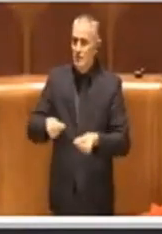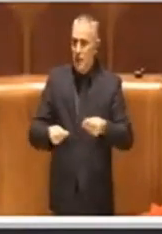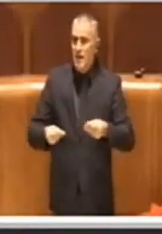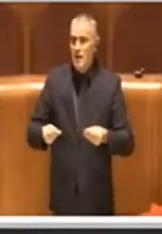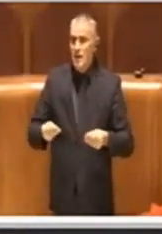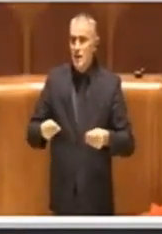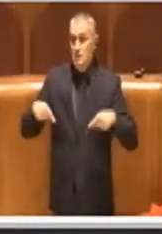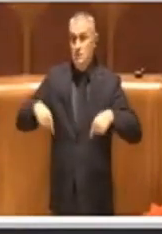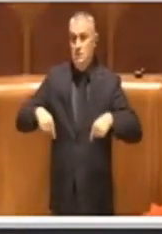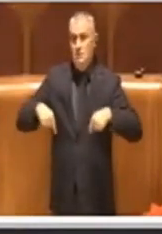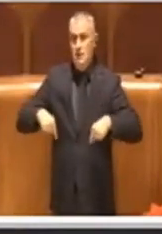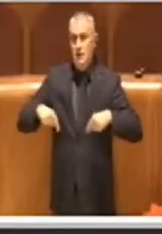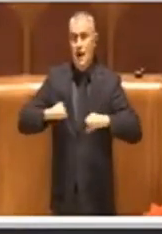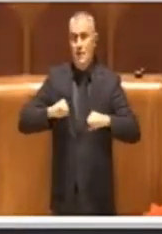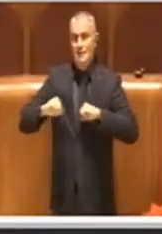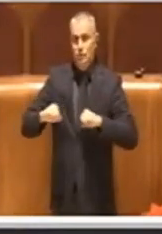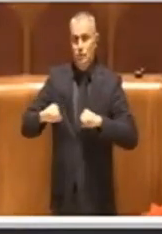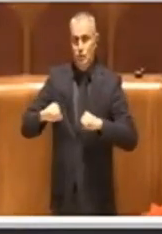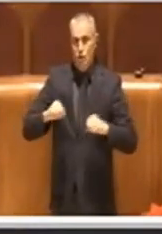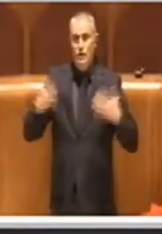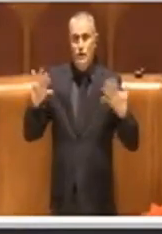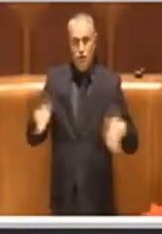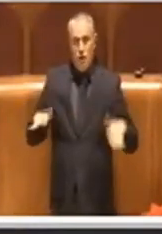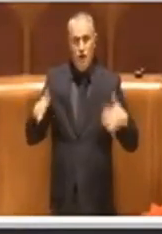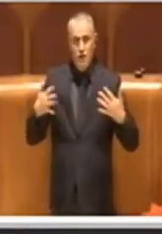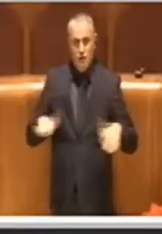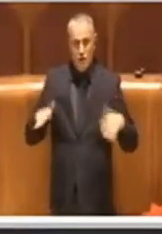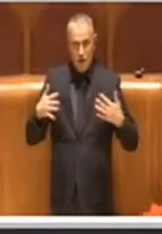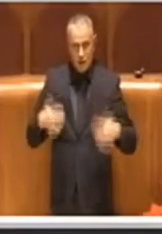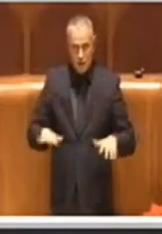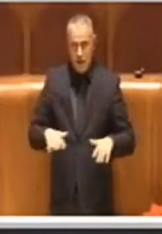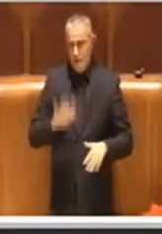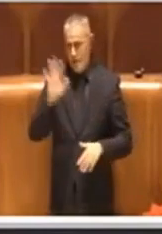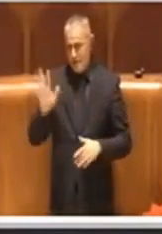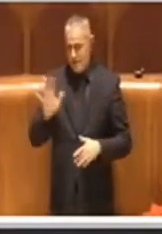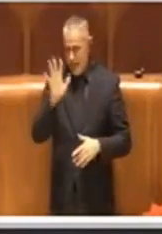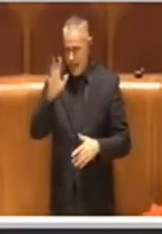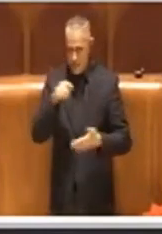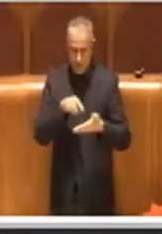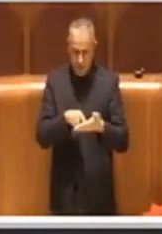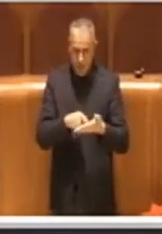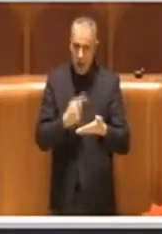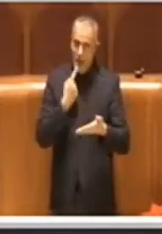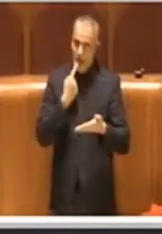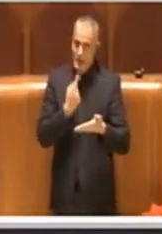amministrazione ha portato in avanti. Si parla di